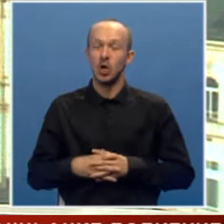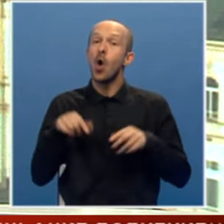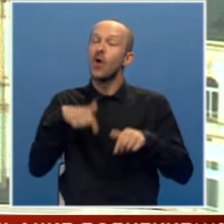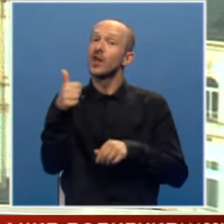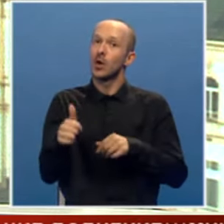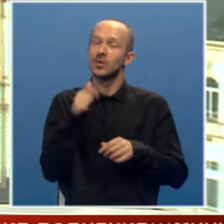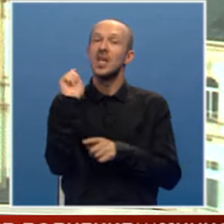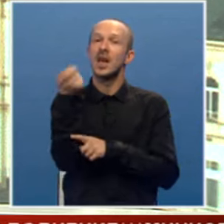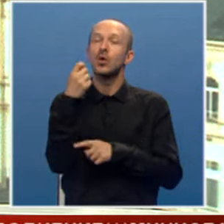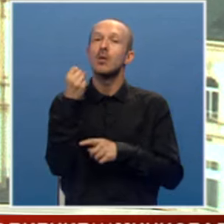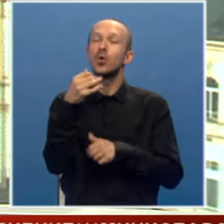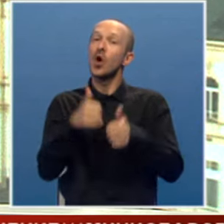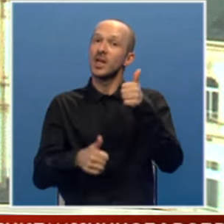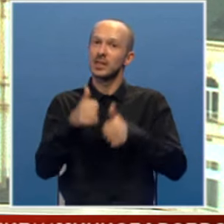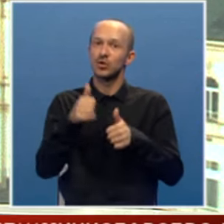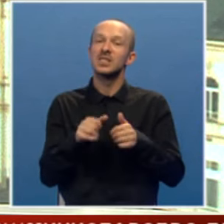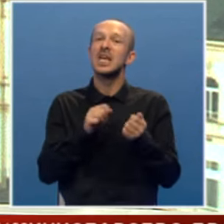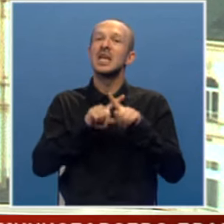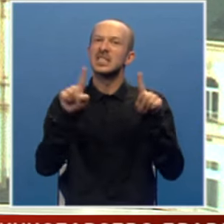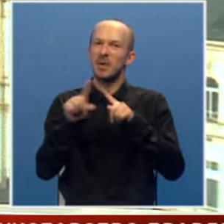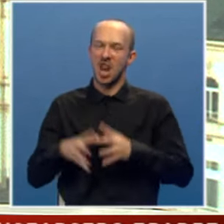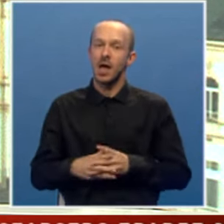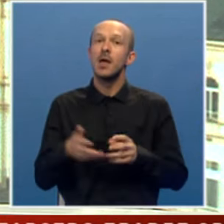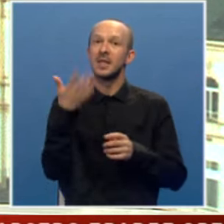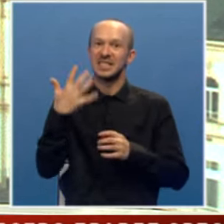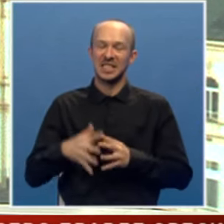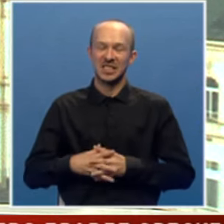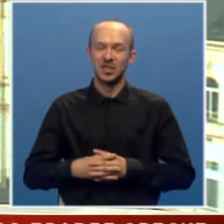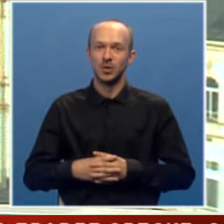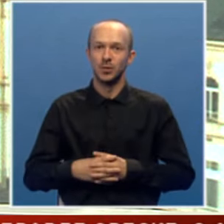Ove godine rekordan broj takmičarskih disciplina 50.